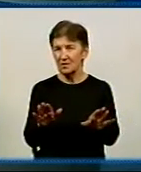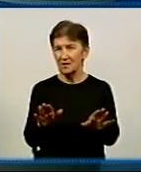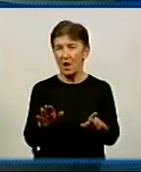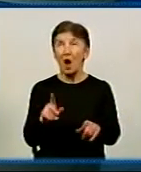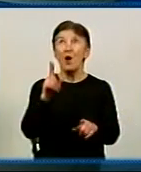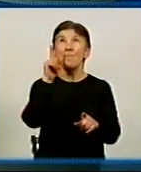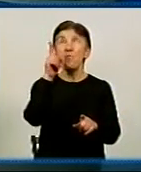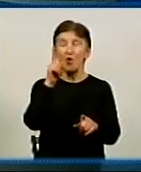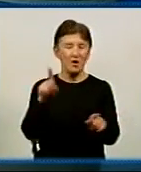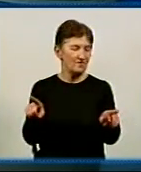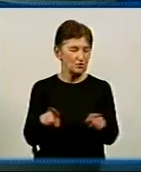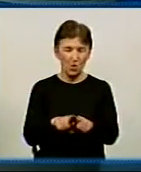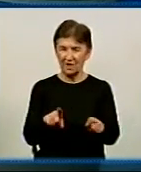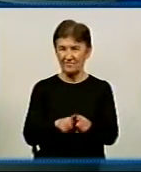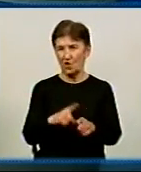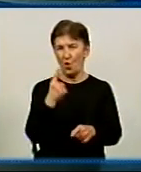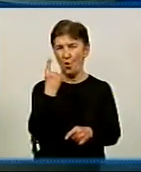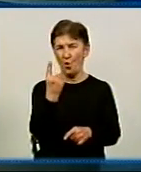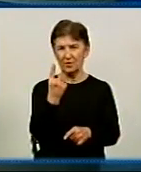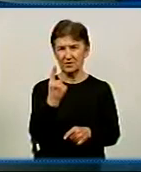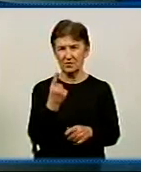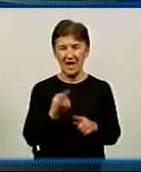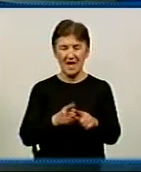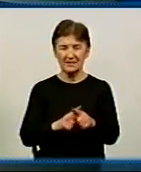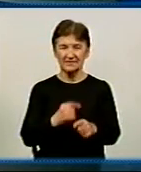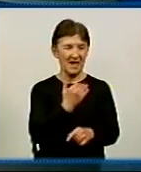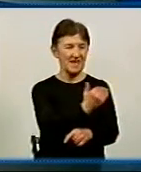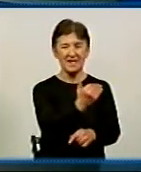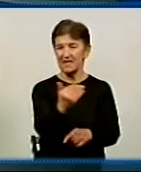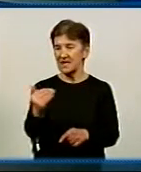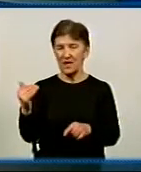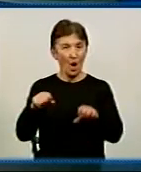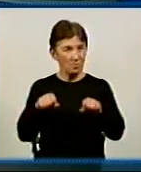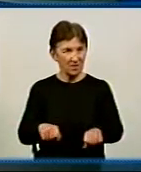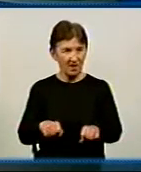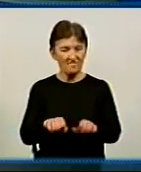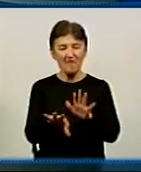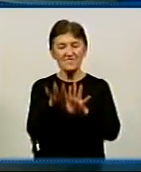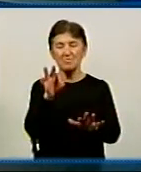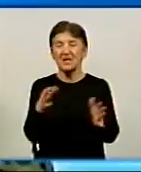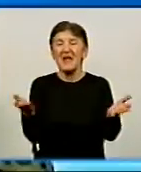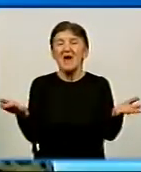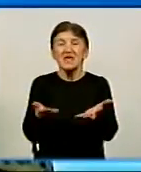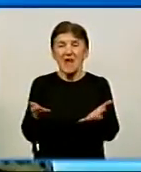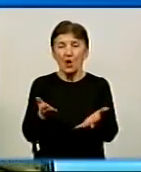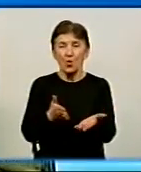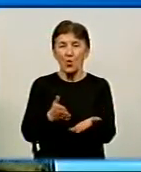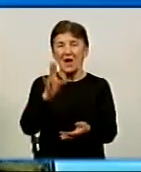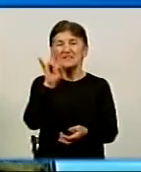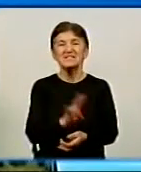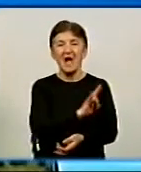один. А кому вони будуть, які вони будуть, це їх право, вони самі мають рішати, в яку церкву, чи як вони будуть служити,